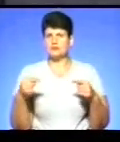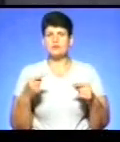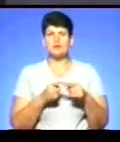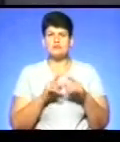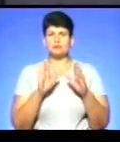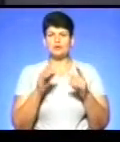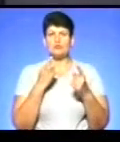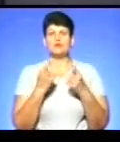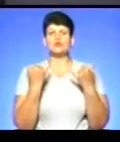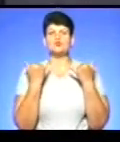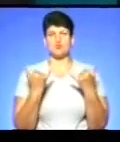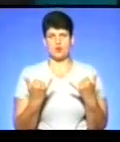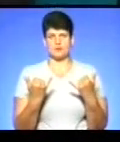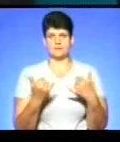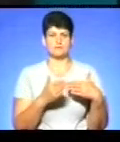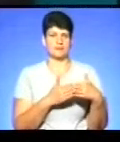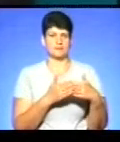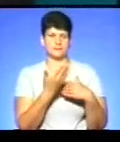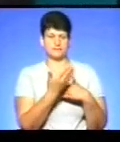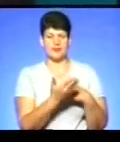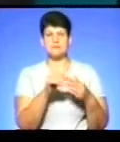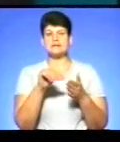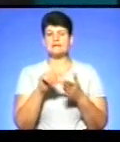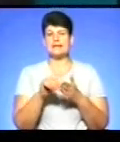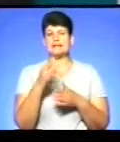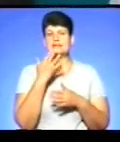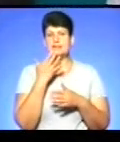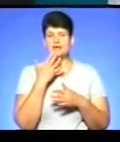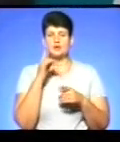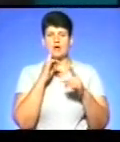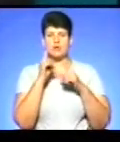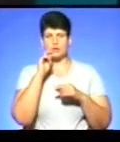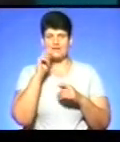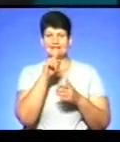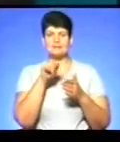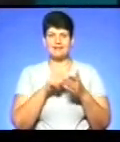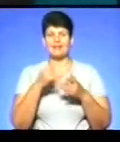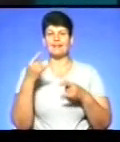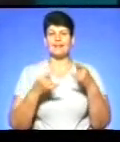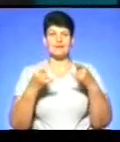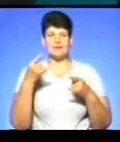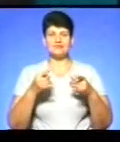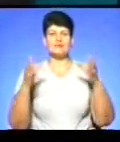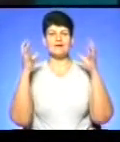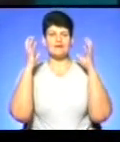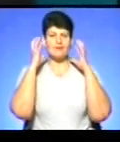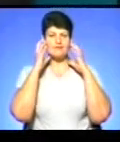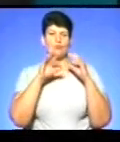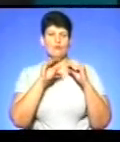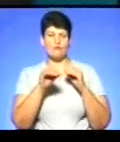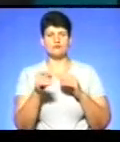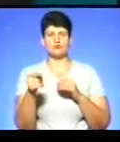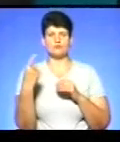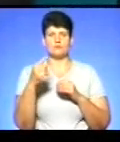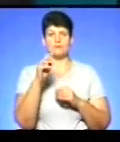говорити сьогодні. І поряд зі мною представник Національної ради України з питань телебачення і радіоумовлення в Тернопільській області